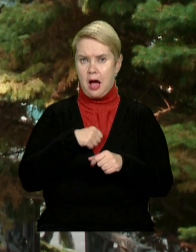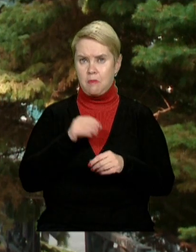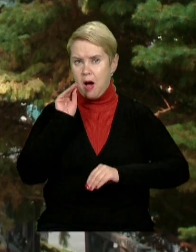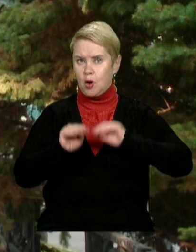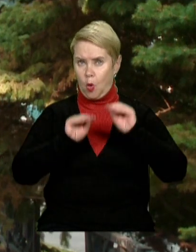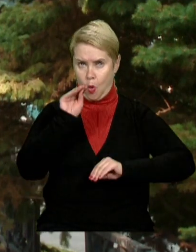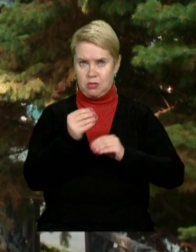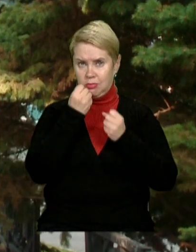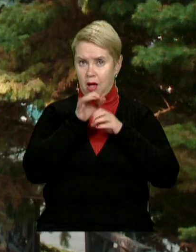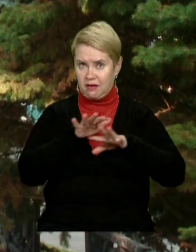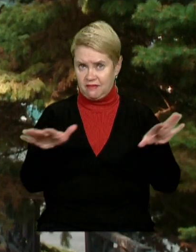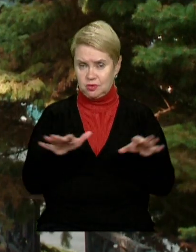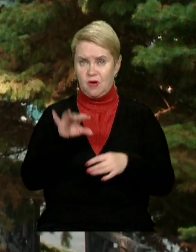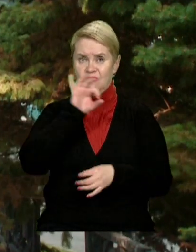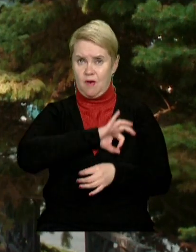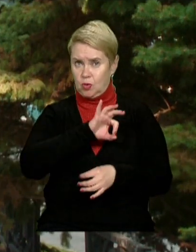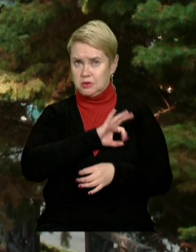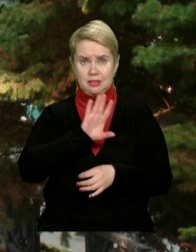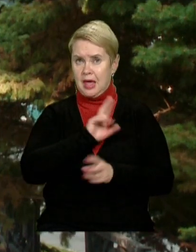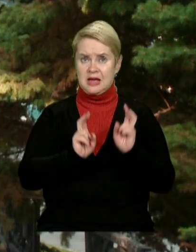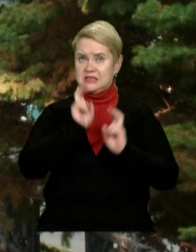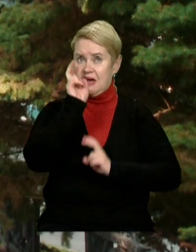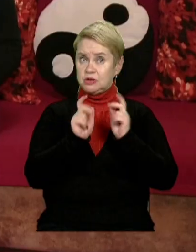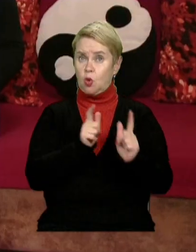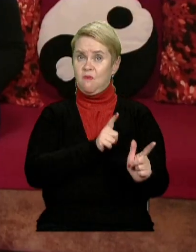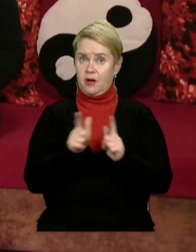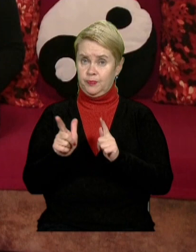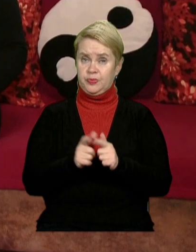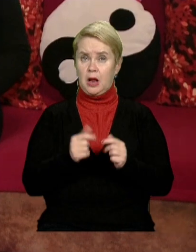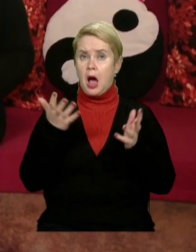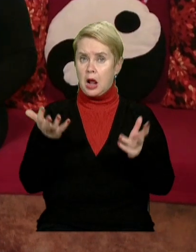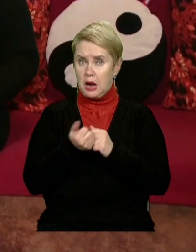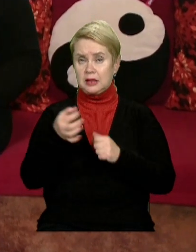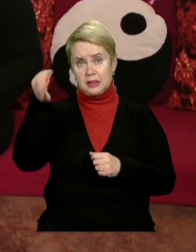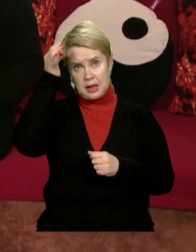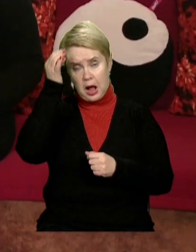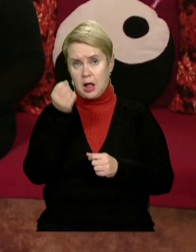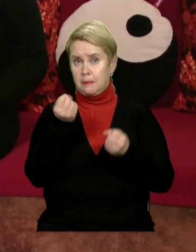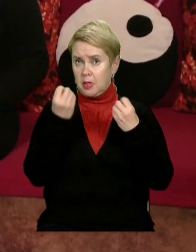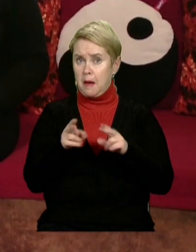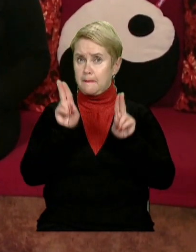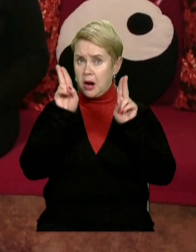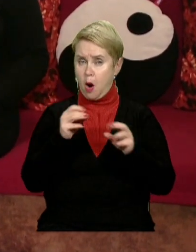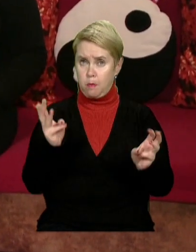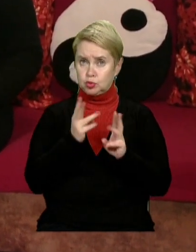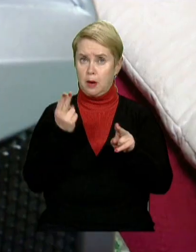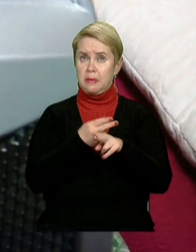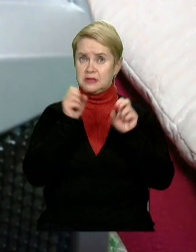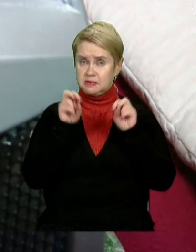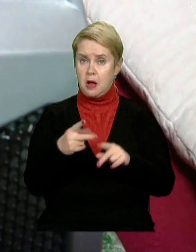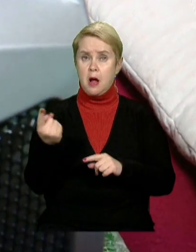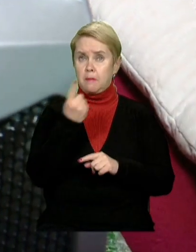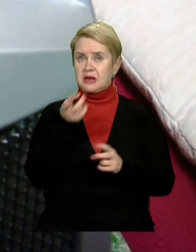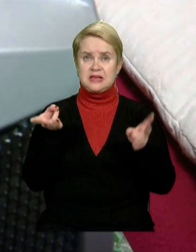електронагрівачі використовувати, а не з заводського виготовлення. Рятувальники нагадують елементарні правила пожежної безпеки.